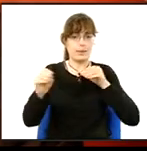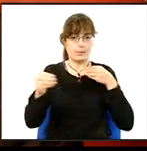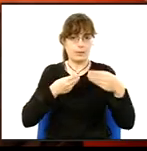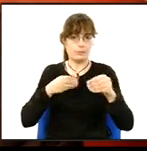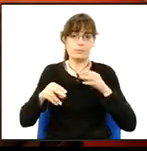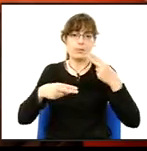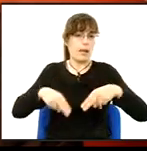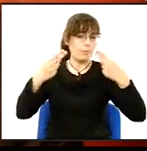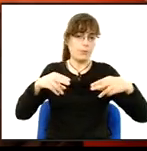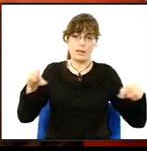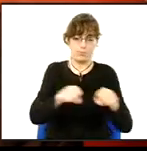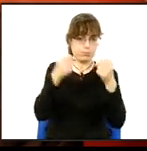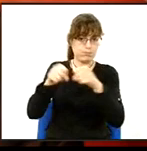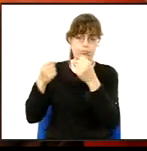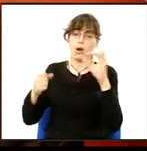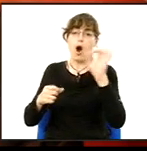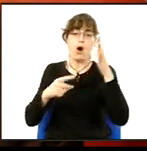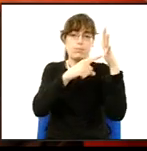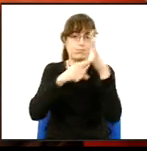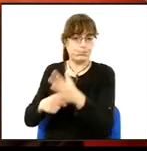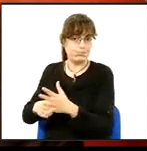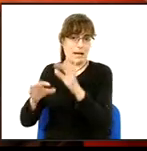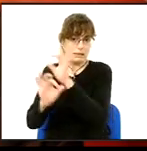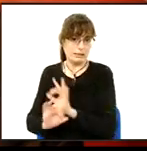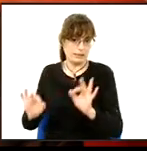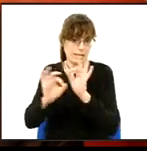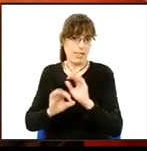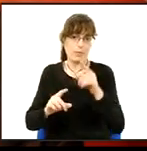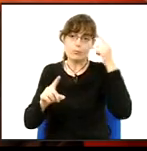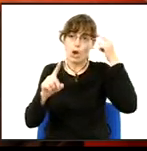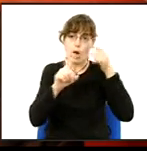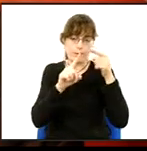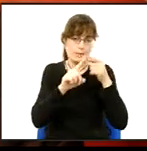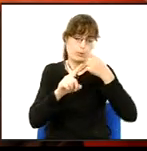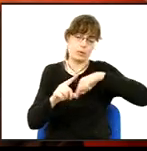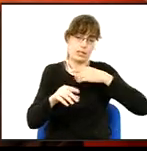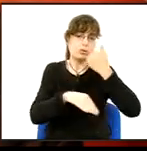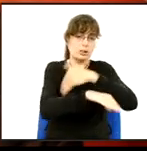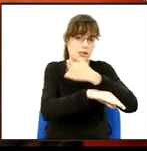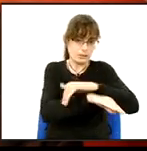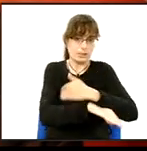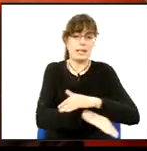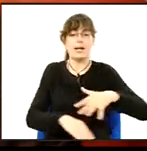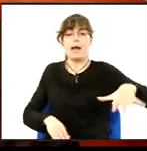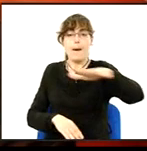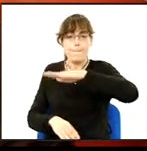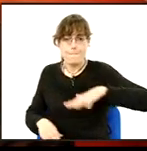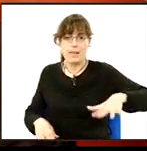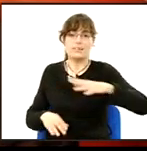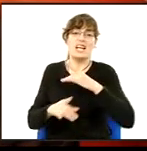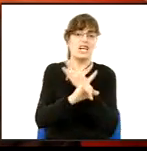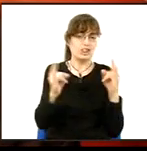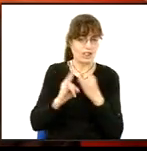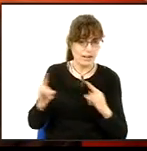barreres ni sectoritzacions. L'objectiu ha de ser aconseguir que els nostres carrers, les nostres places, els nostres